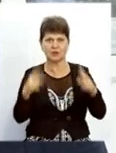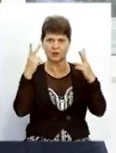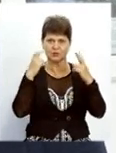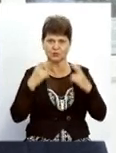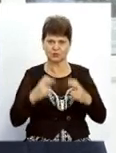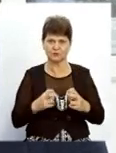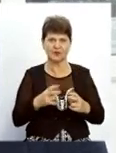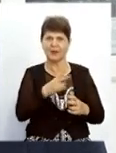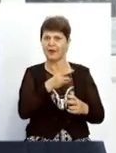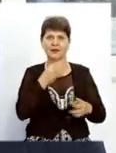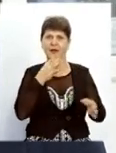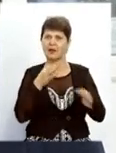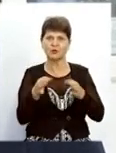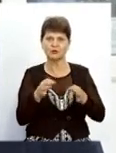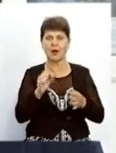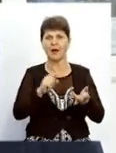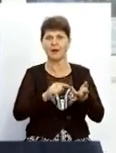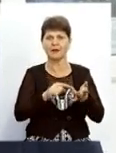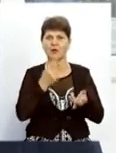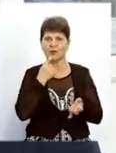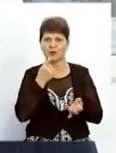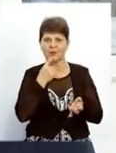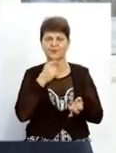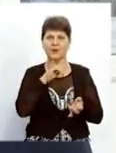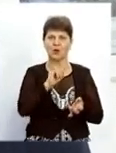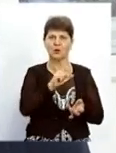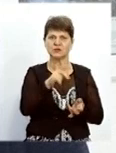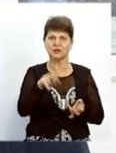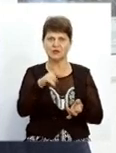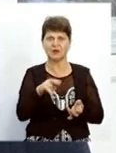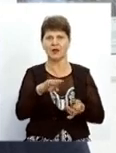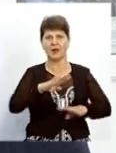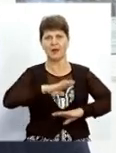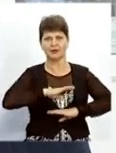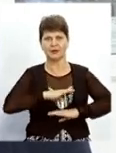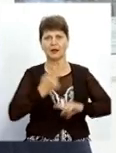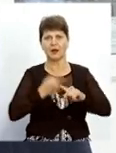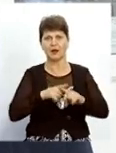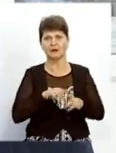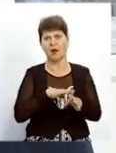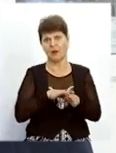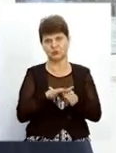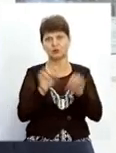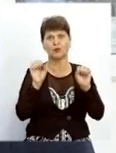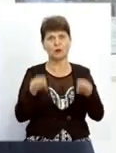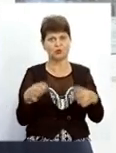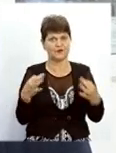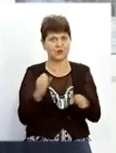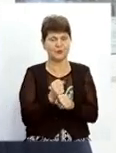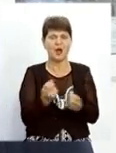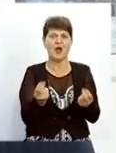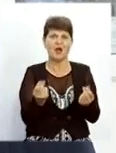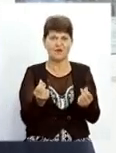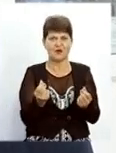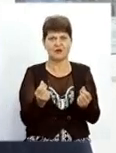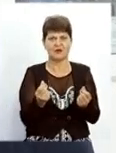не консультація лікаря, наприклад, аналіз крові, ультразвукове дослідження чи рентген, ми теж це абсолютно вільно можемо зробити. Вартість ця